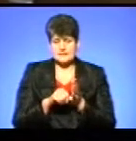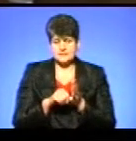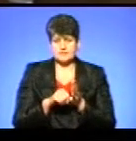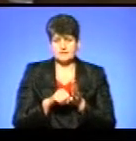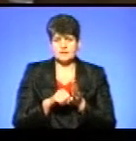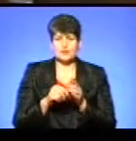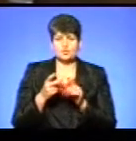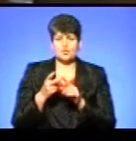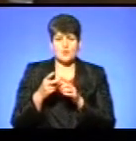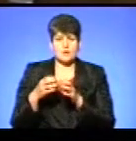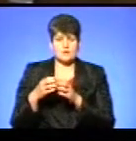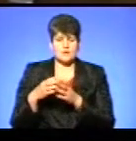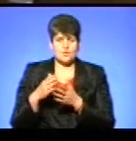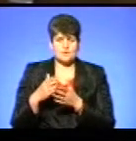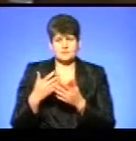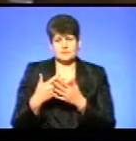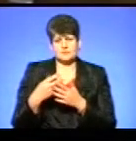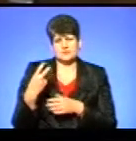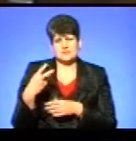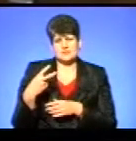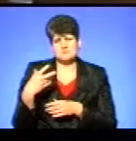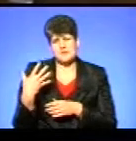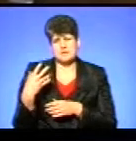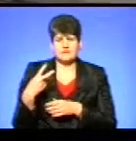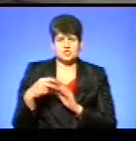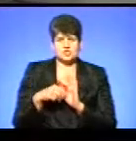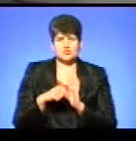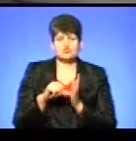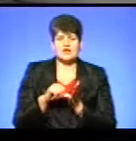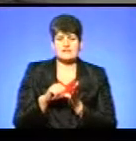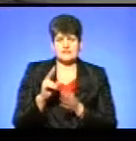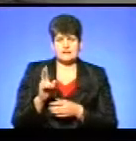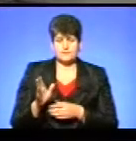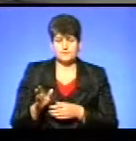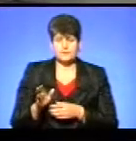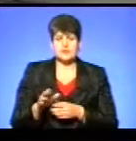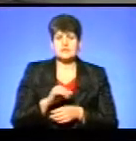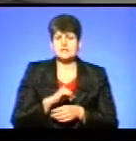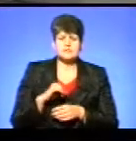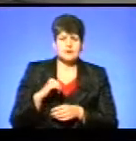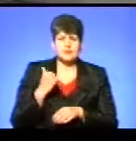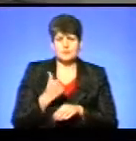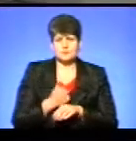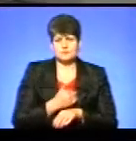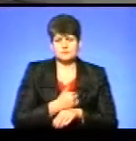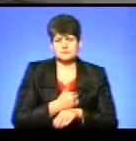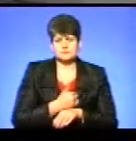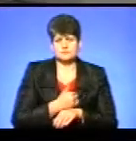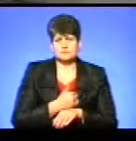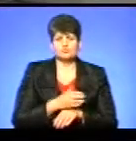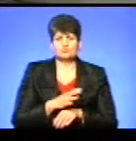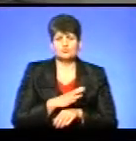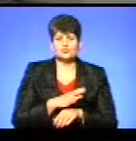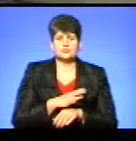друга категорія – приблизно 25-26 учасників. І я хочу, саме головне, щоб були